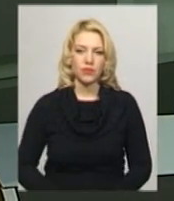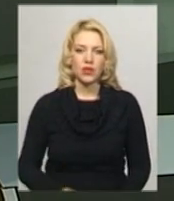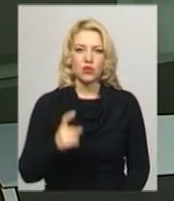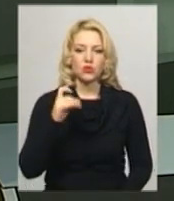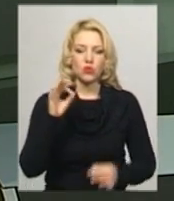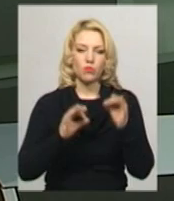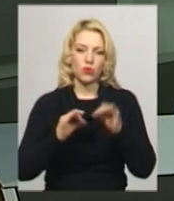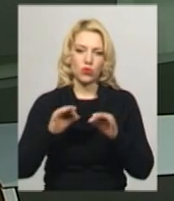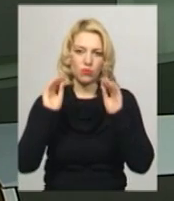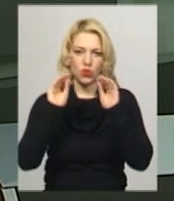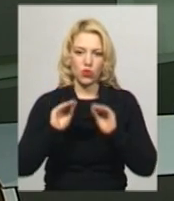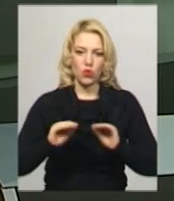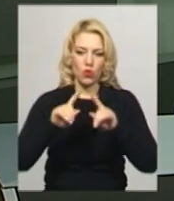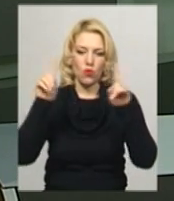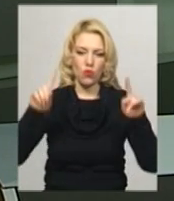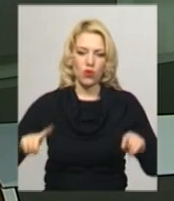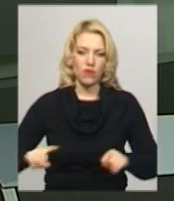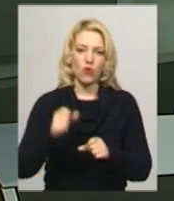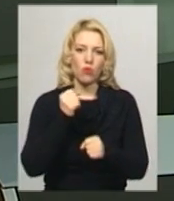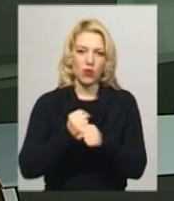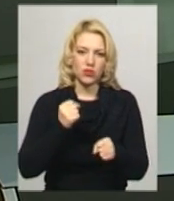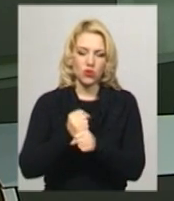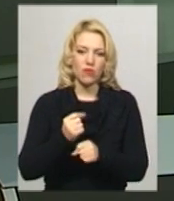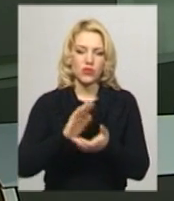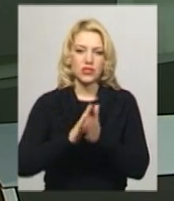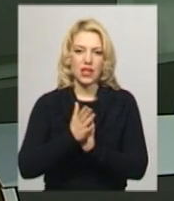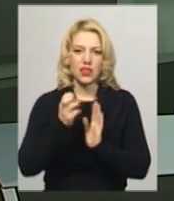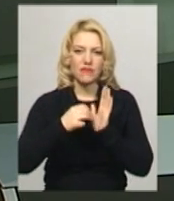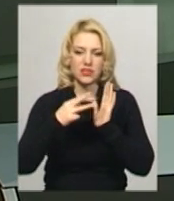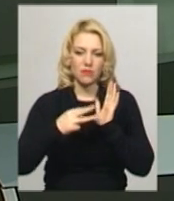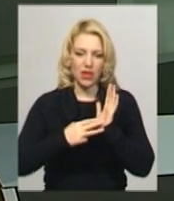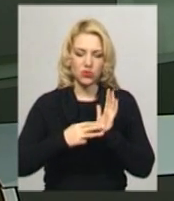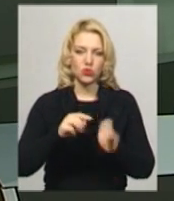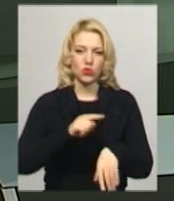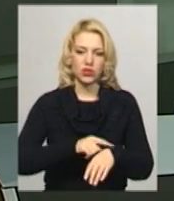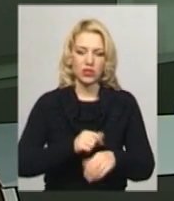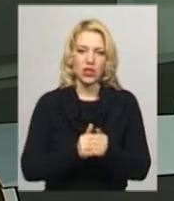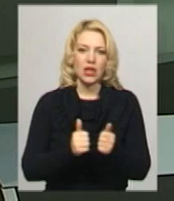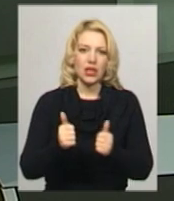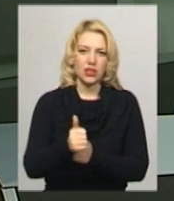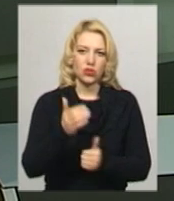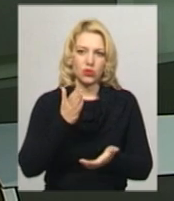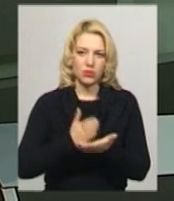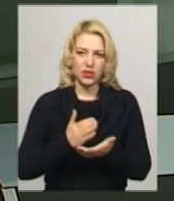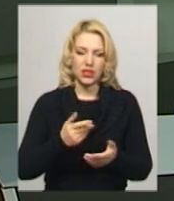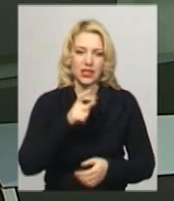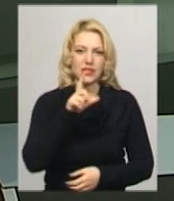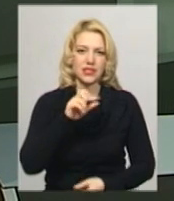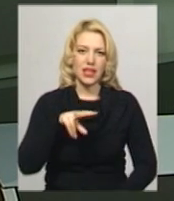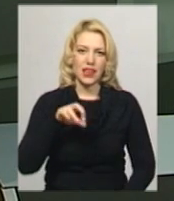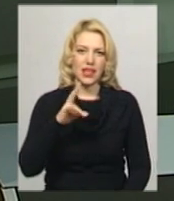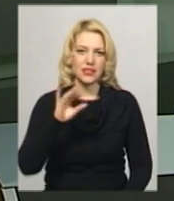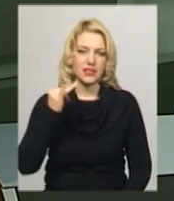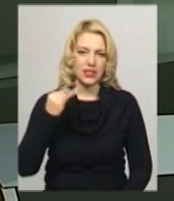на Хмельниччині станом на 18-ту годину. За даними ЦВК, лідеру голосування жителів області кандидат в президенти Володимир Зеленський.